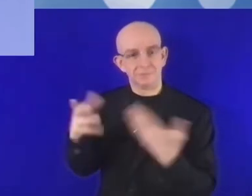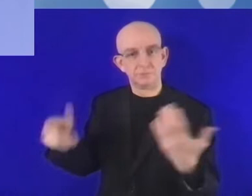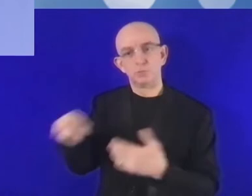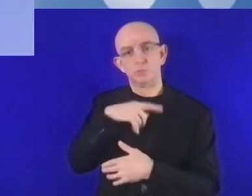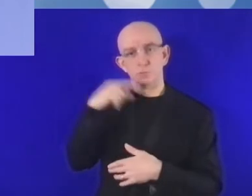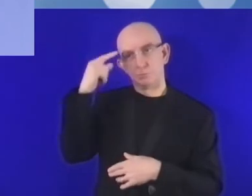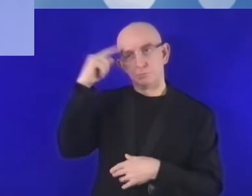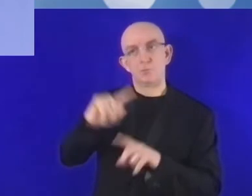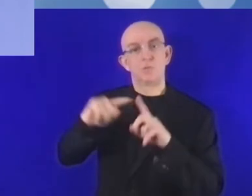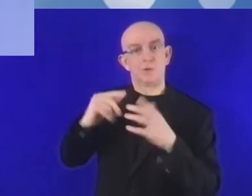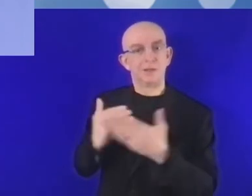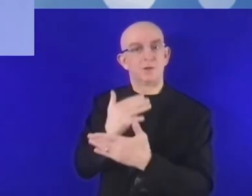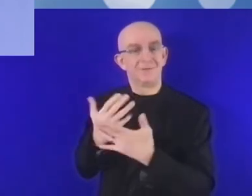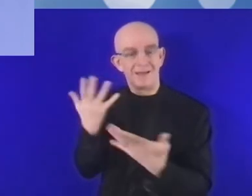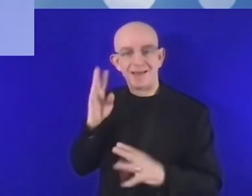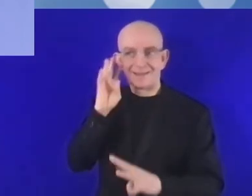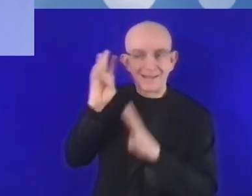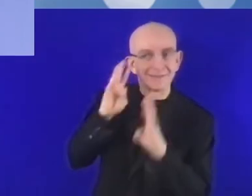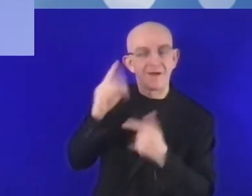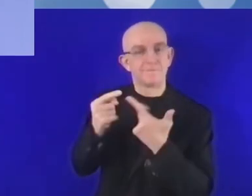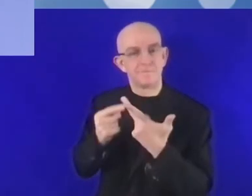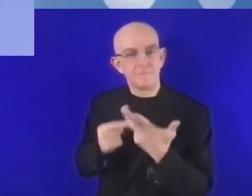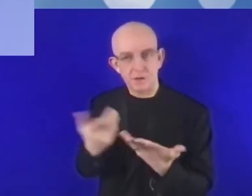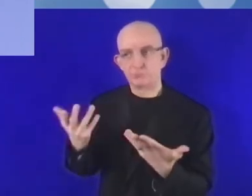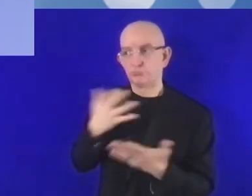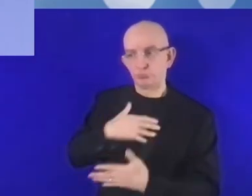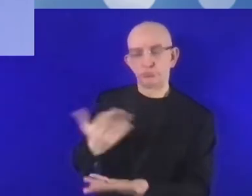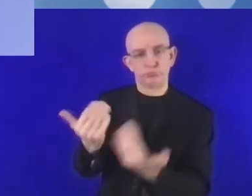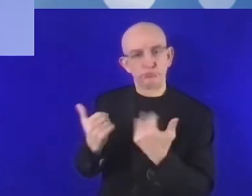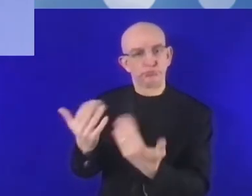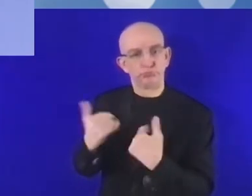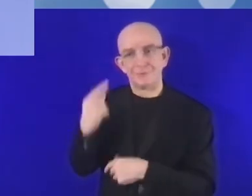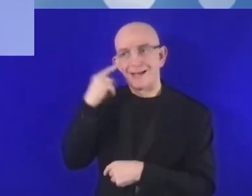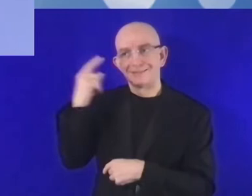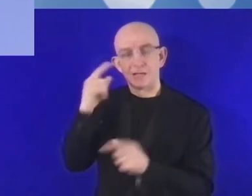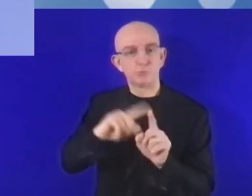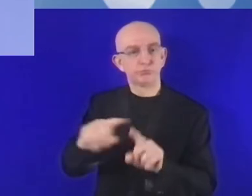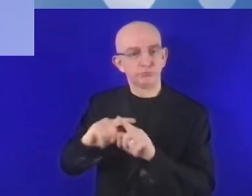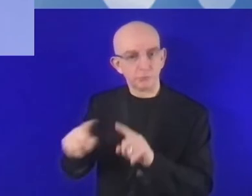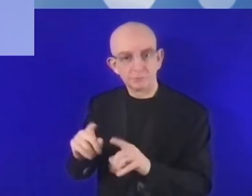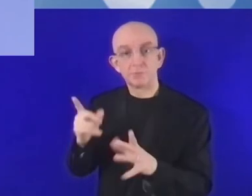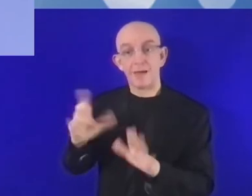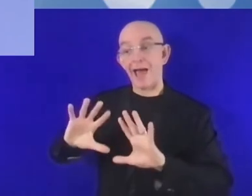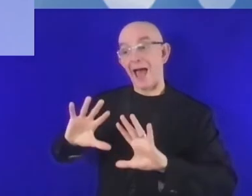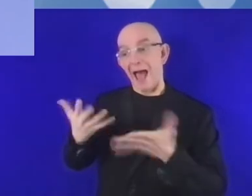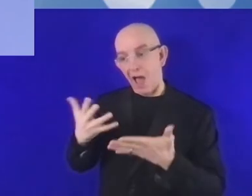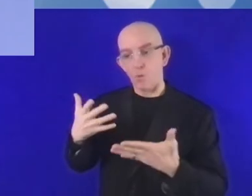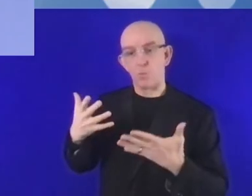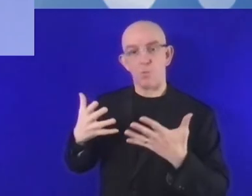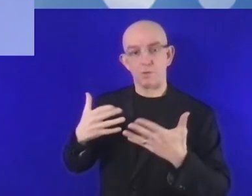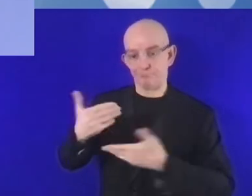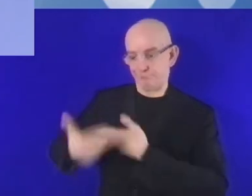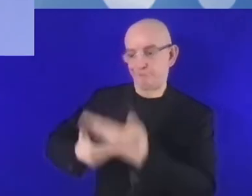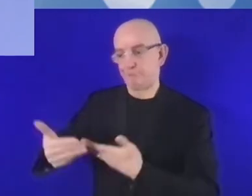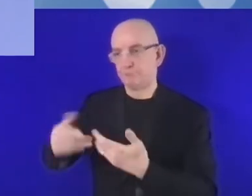możliwościami, tak aby twórczy przedsiębiorcy mogli wybierać to, co najbardziej im pasuje. Nie wiem, jak to jest w krajach rozwiniętych, ale w krajach